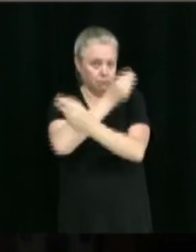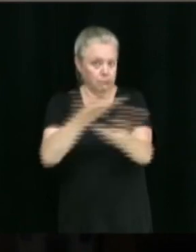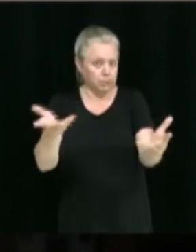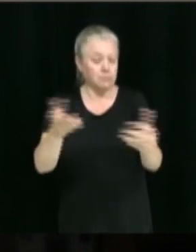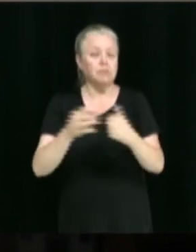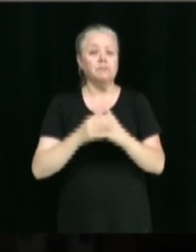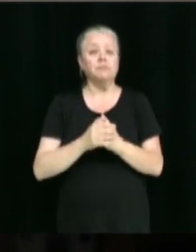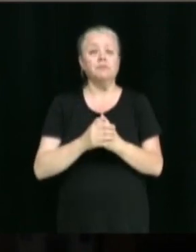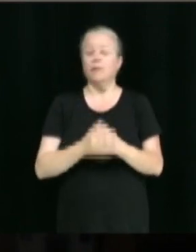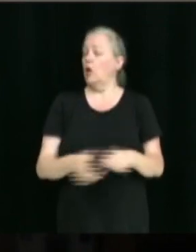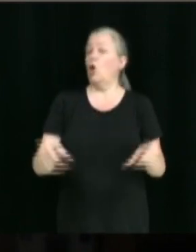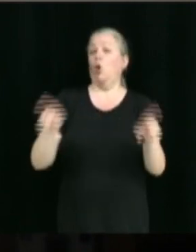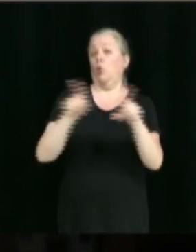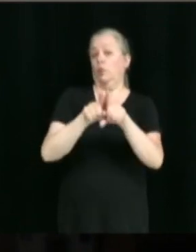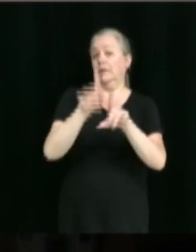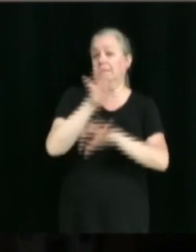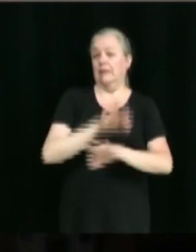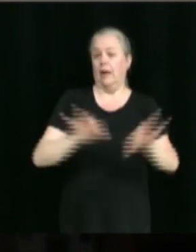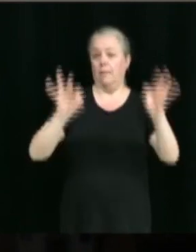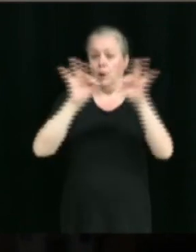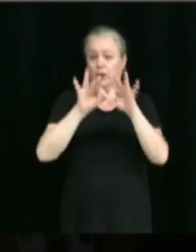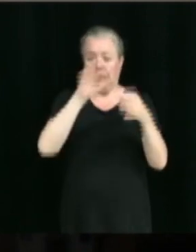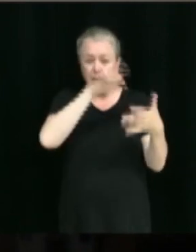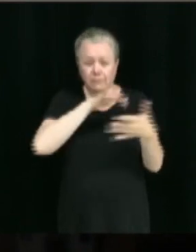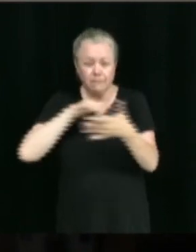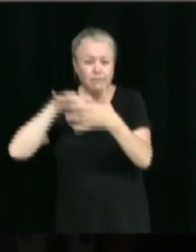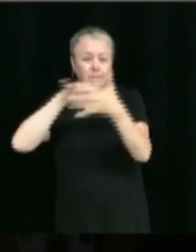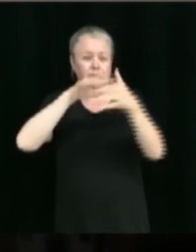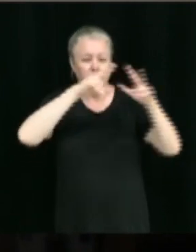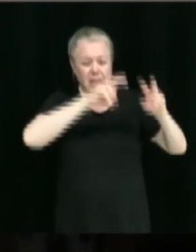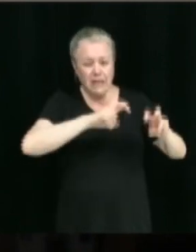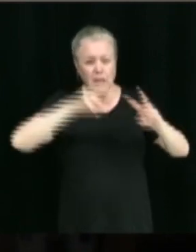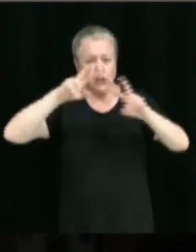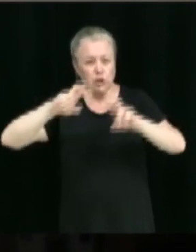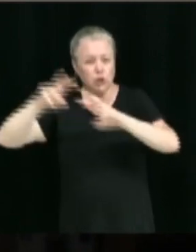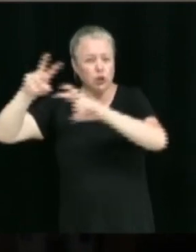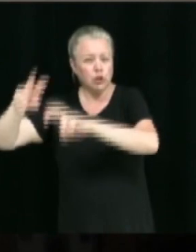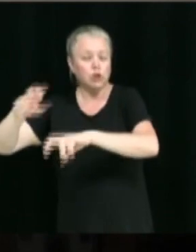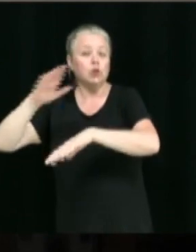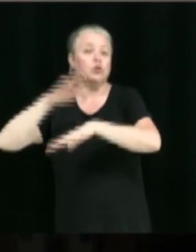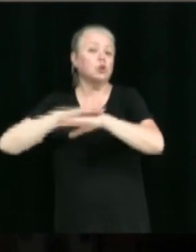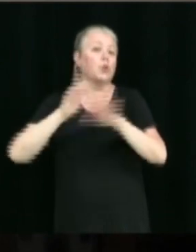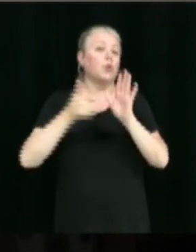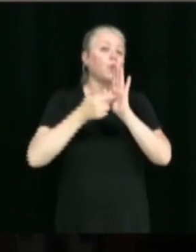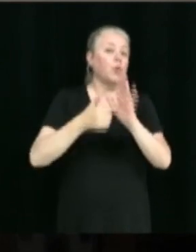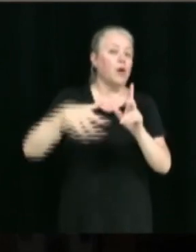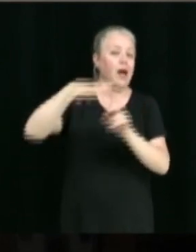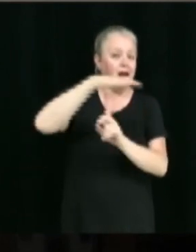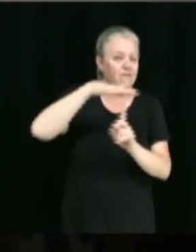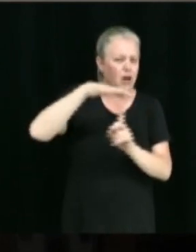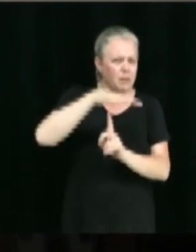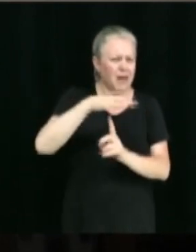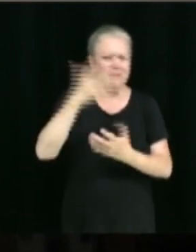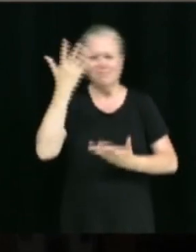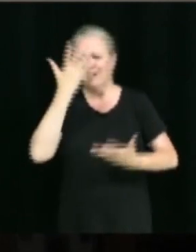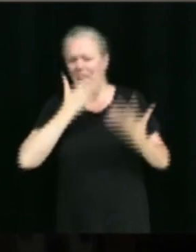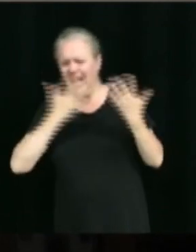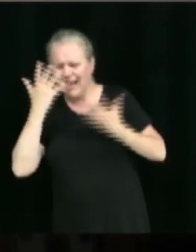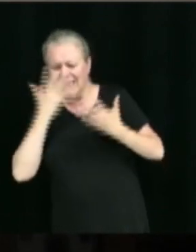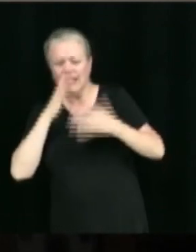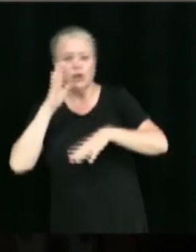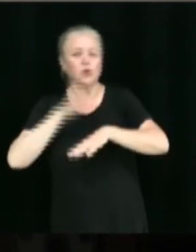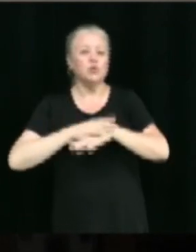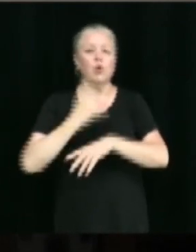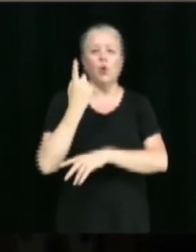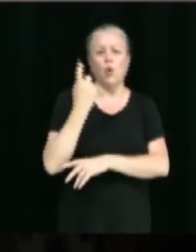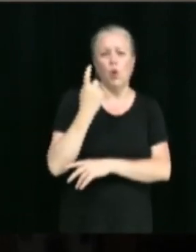faut qu'il y ait des études et des recherches de faits concernant notamment l'environnement, inquiétudes face aux sources d'eau potable